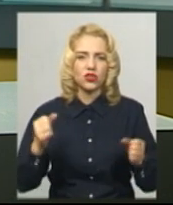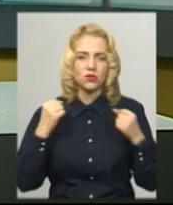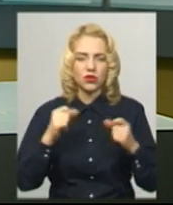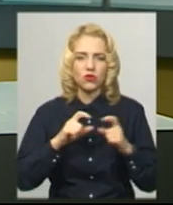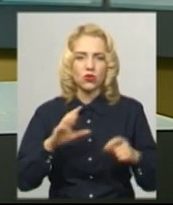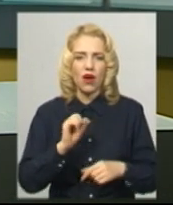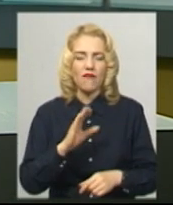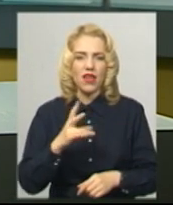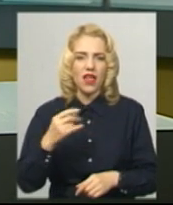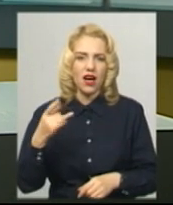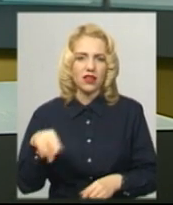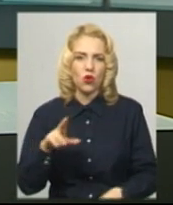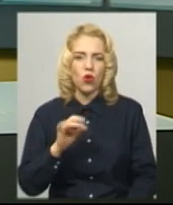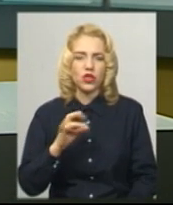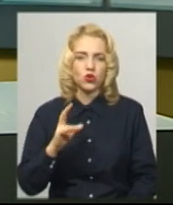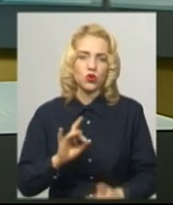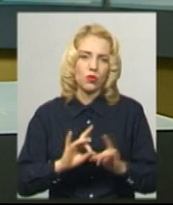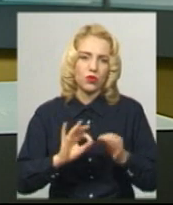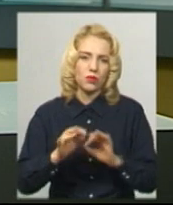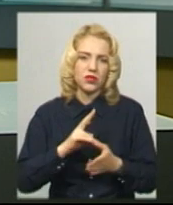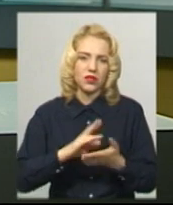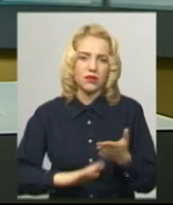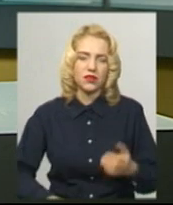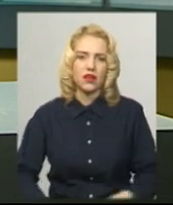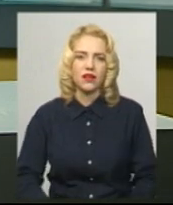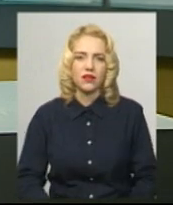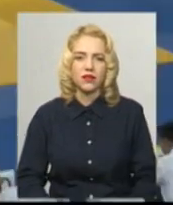школи «Авангард» Володимир Онищук. Подробиці далі у сюжеті.